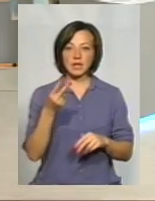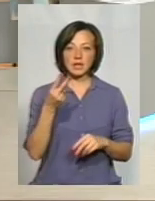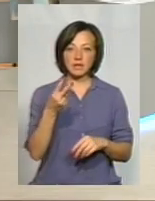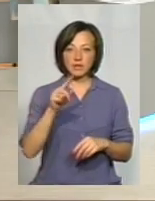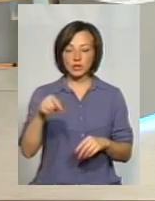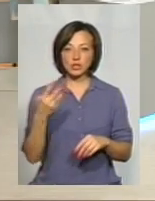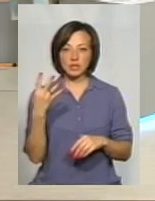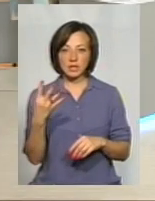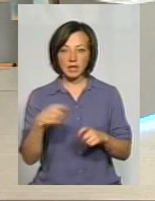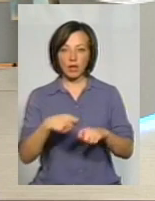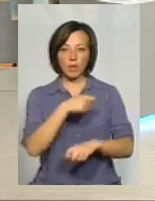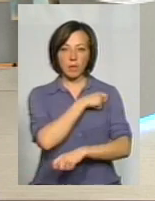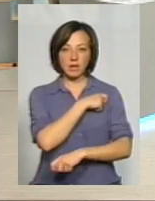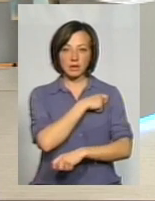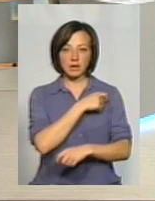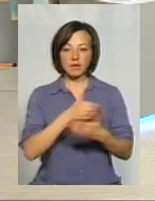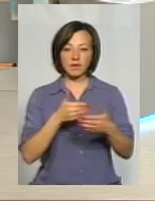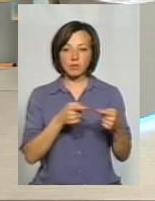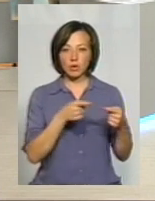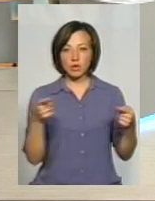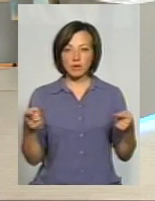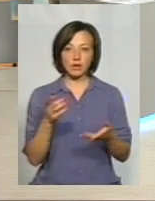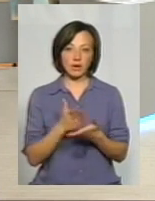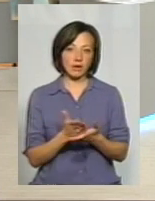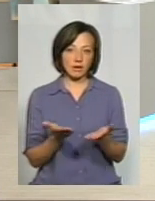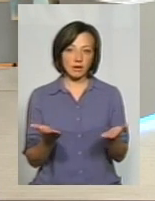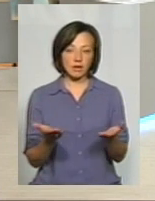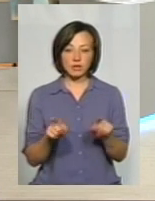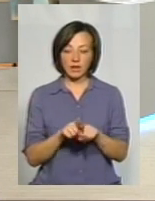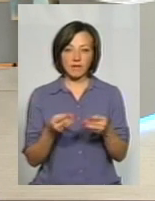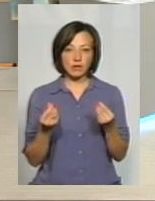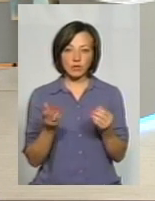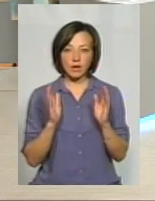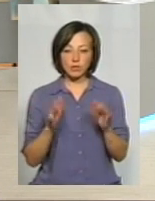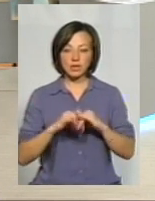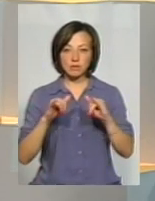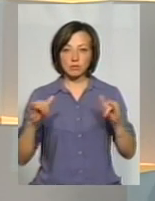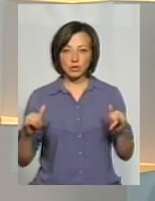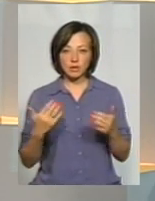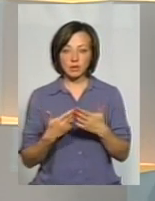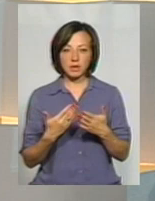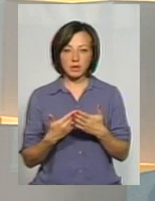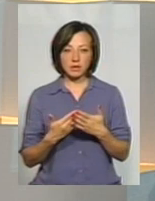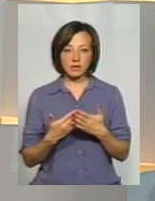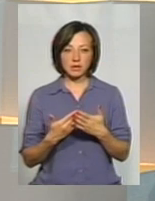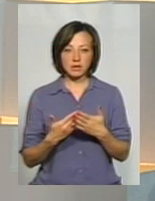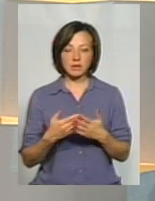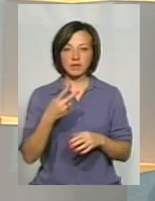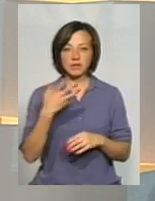кілометра від тієї протяжністі, яка є. Якщо таке фінансування буде збільшуватись, наприклад, на